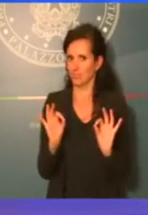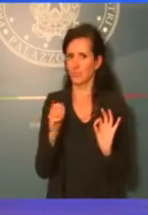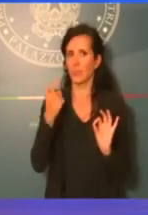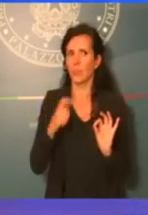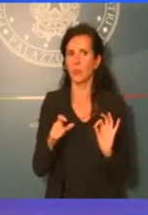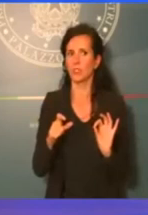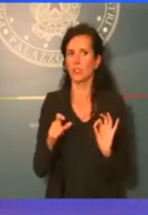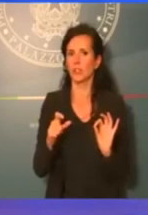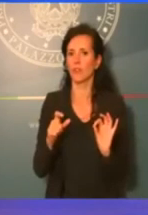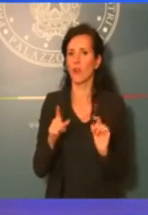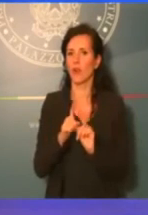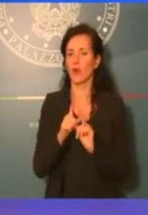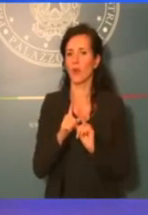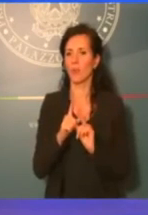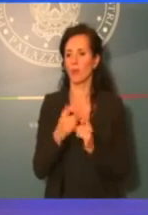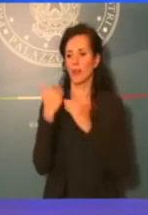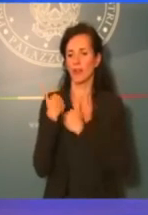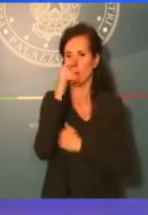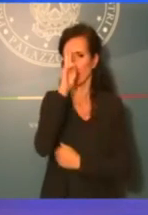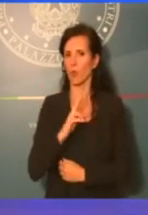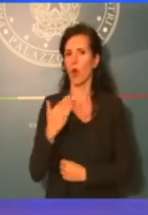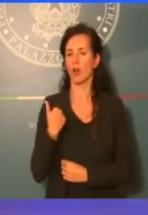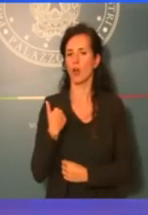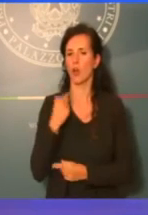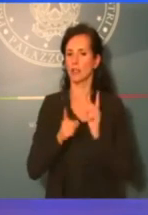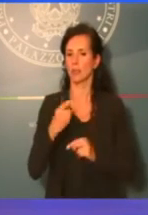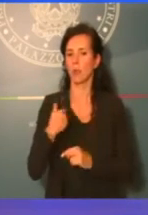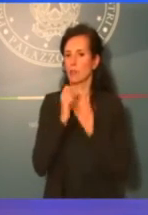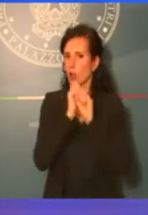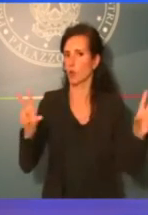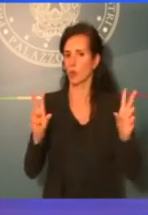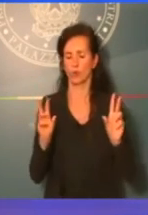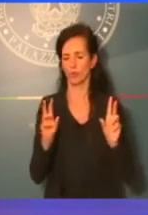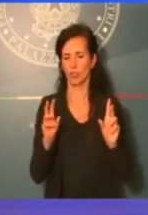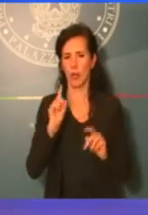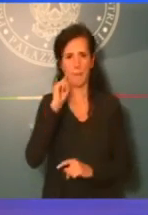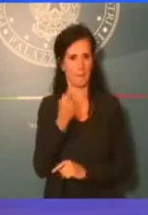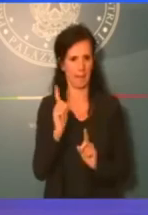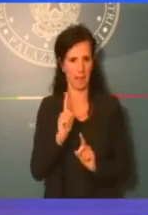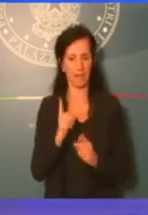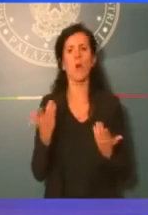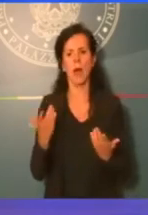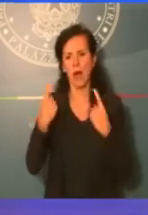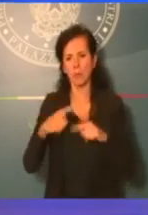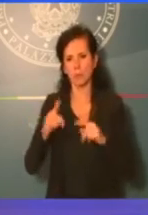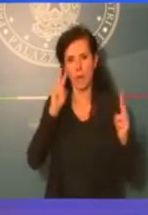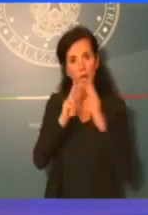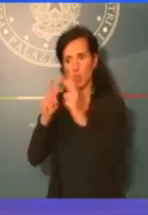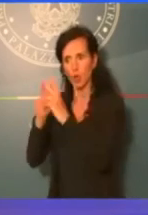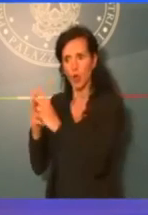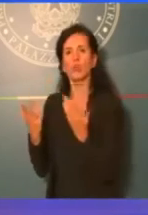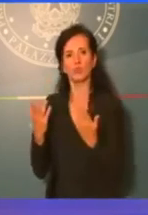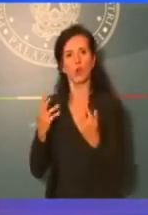diplomatico non è il momento di annunciarlo, ma è il frutto ovviamente del lavoro intenso diplomatico fatto in tutti questi